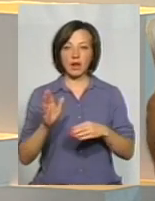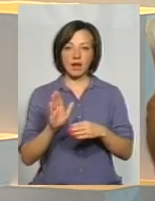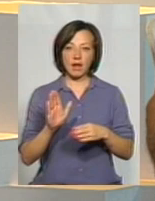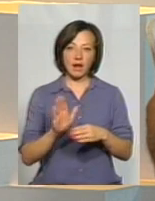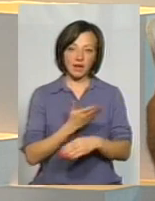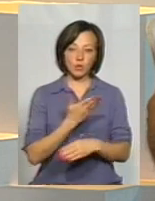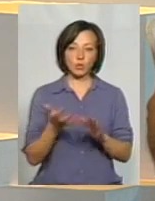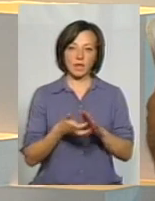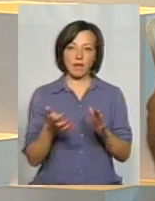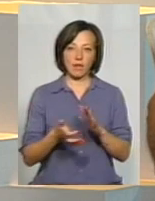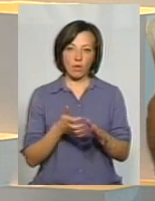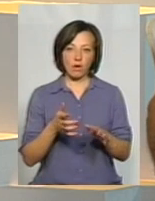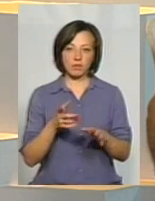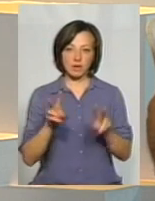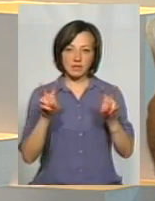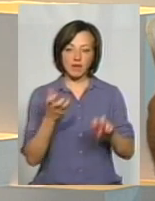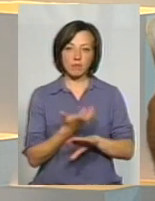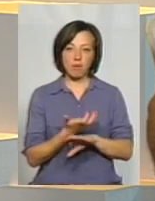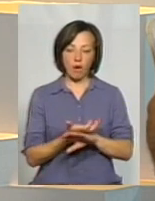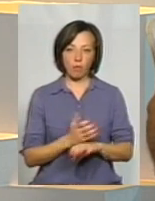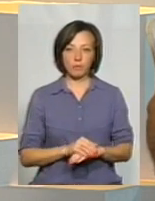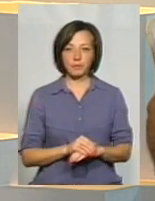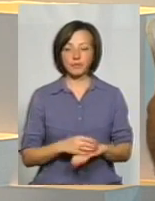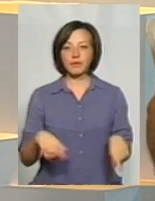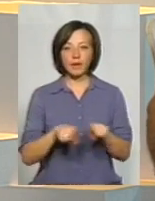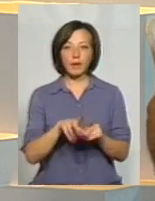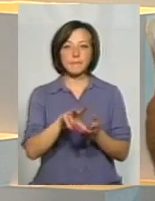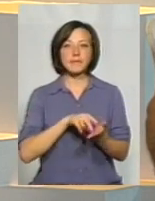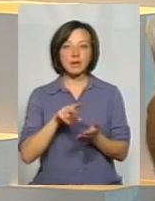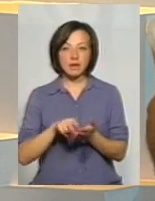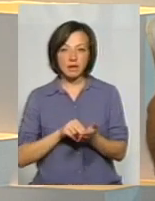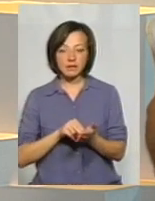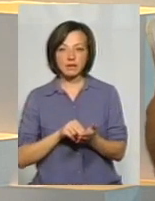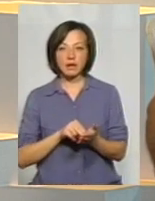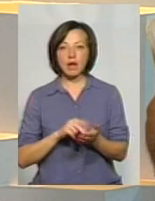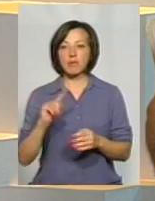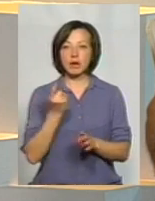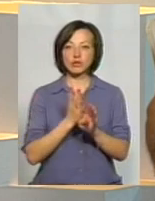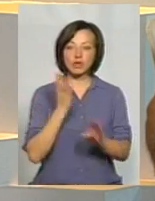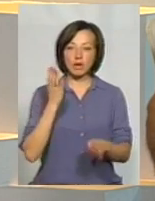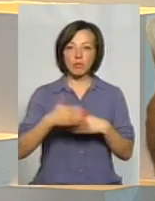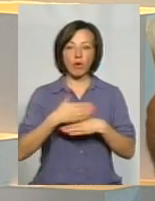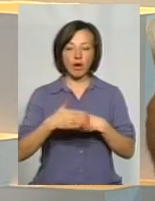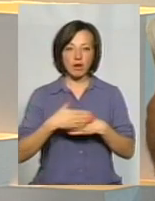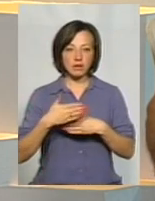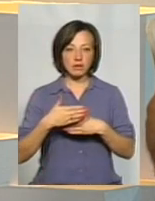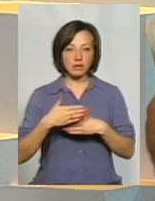ті недоліки, які можна звати браком. Таких прикладів, це, в першу чергу, він покараний